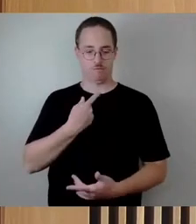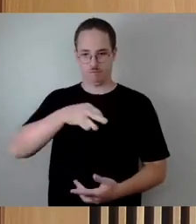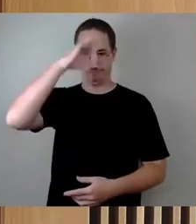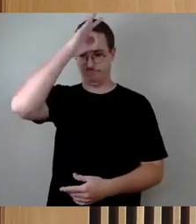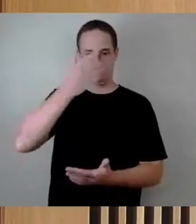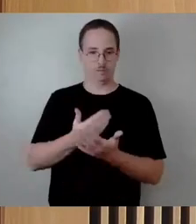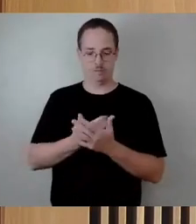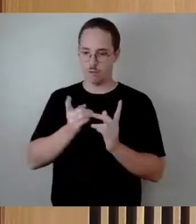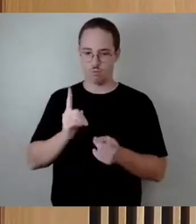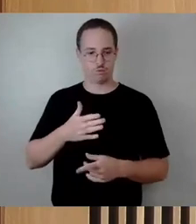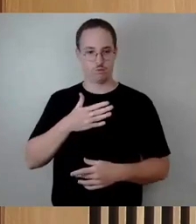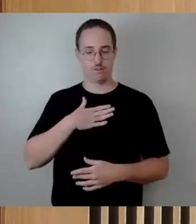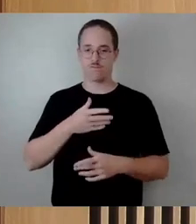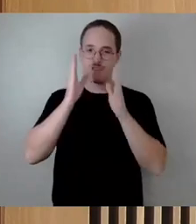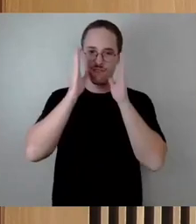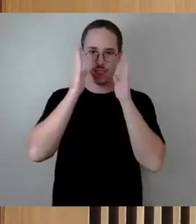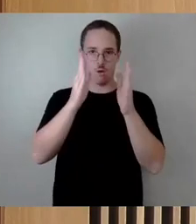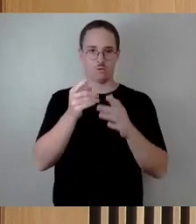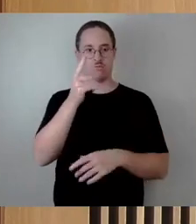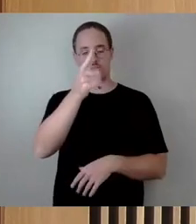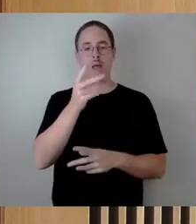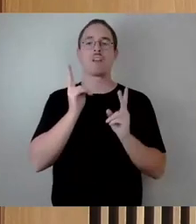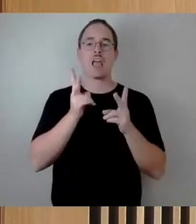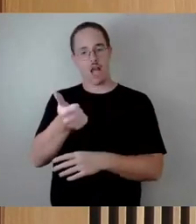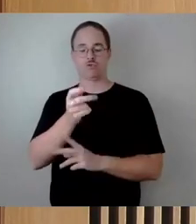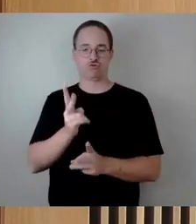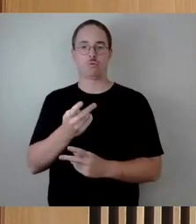richtig einschätzen, wovon ich natürlich auch ausgehe. Das möchte ich auch wissen.